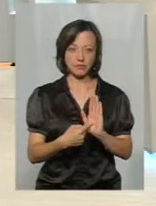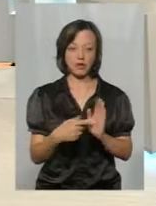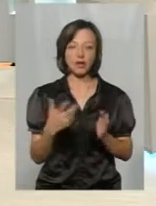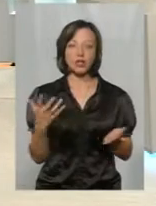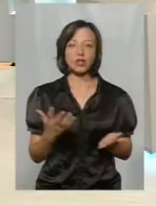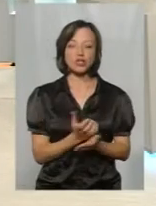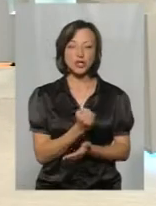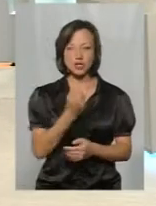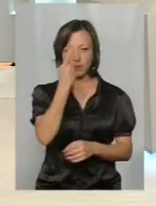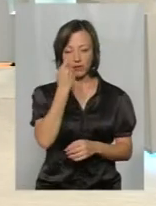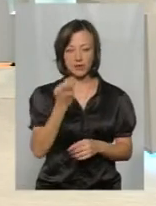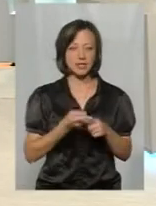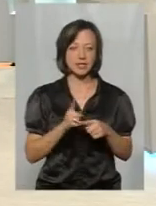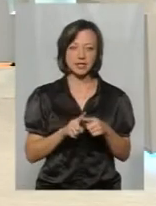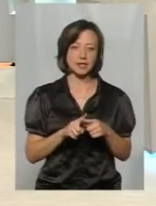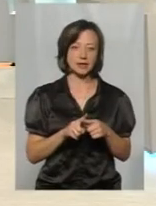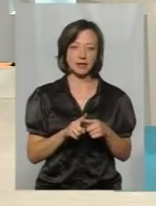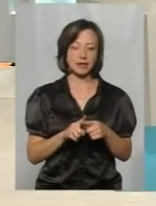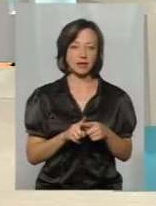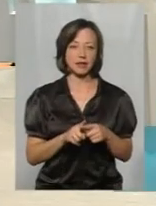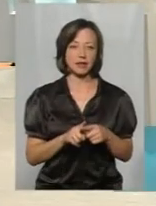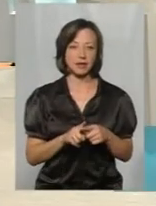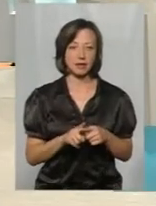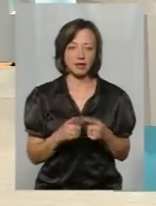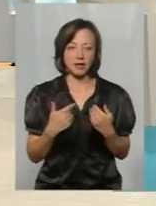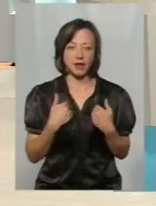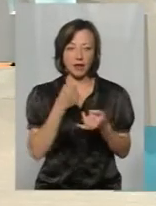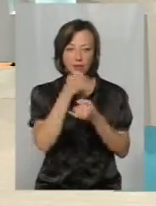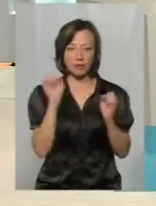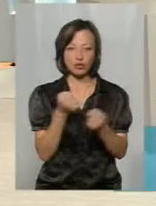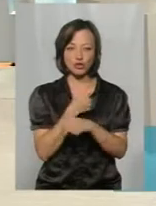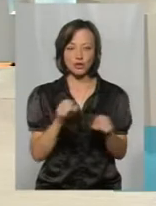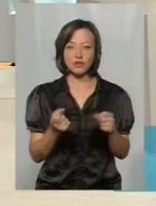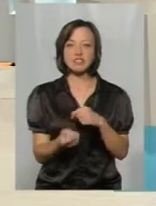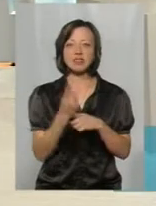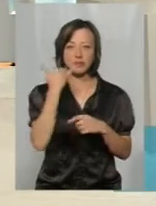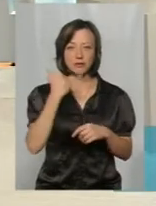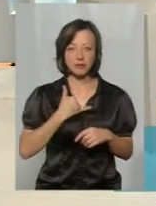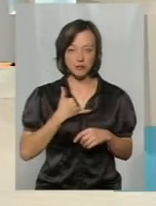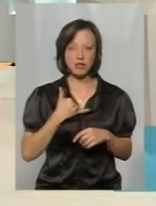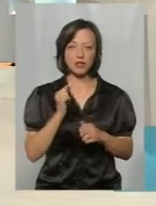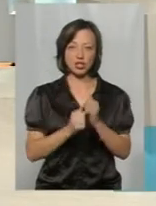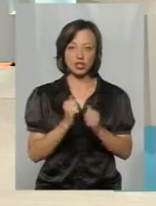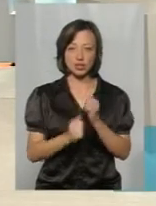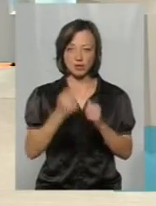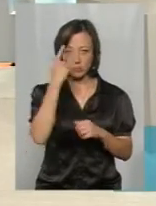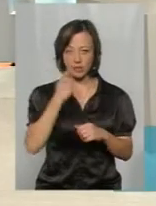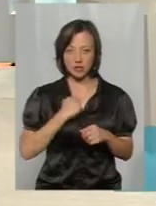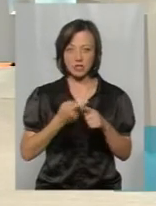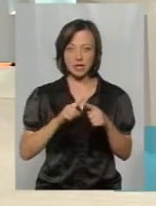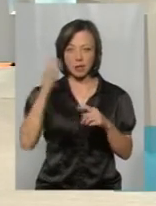Найчастіше повідомляють, це неможливо спрогнозувати, звідки прийде заявка, але найчастіше приходиться